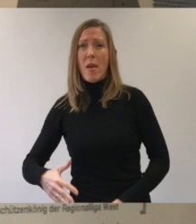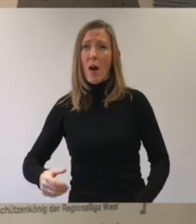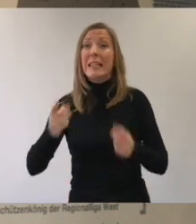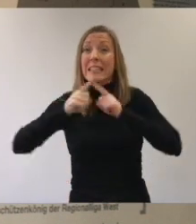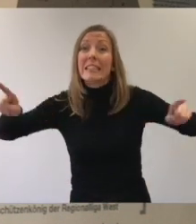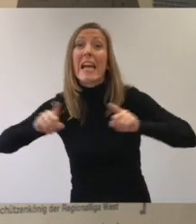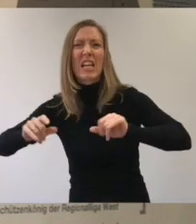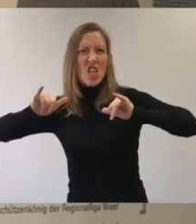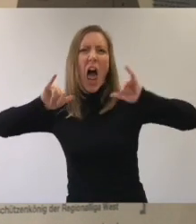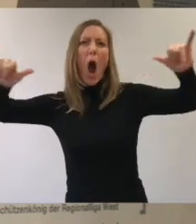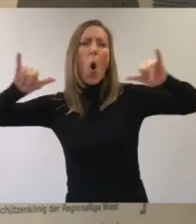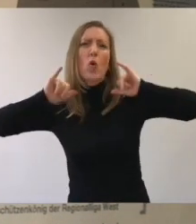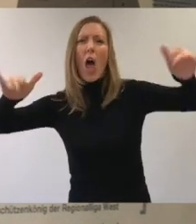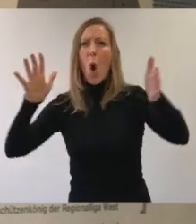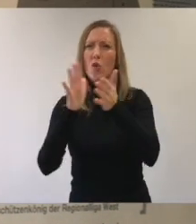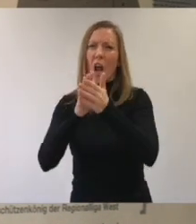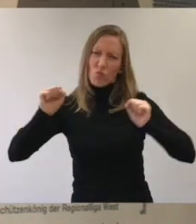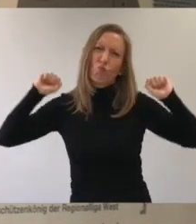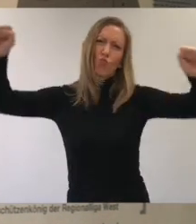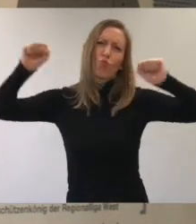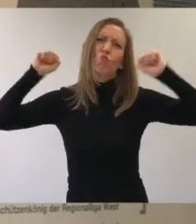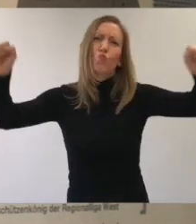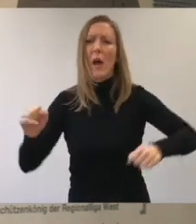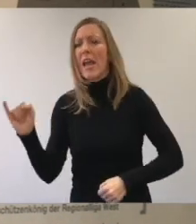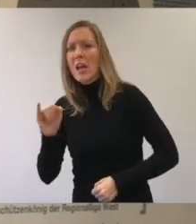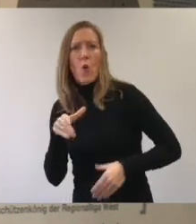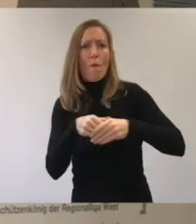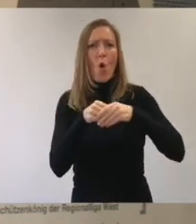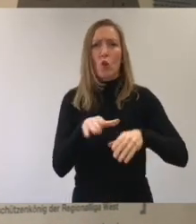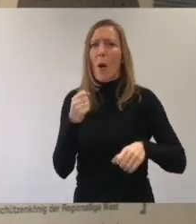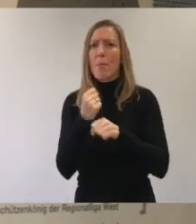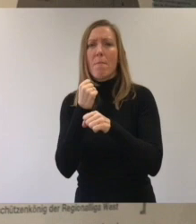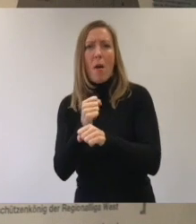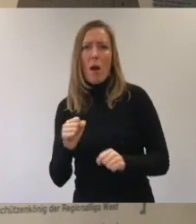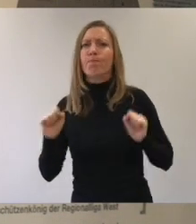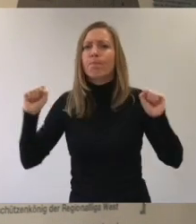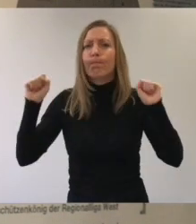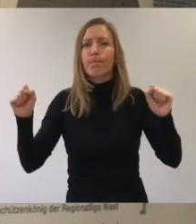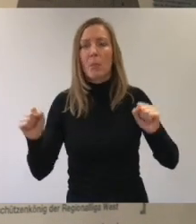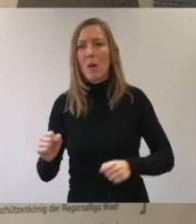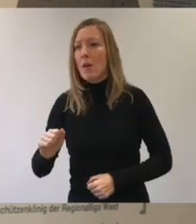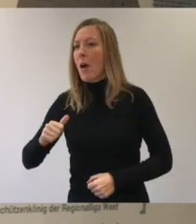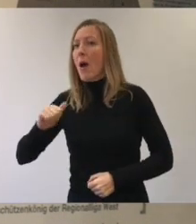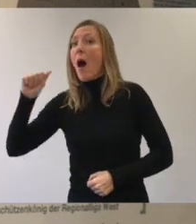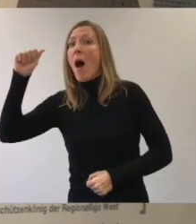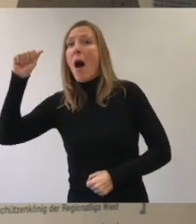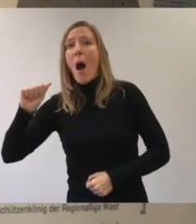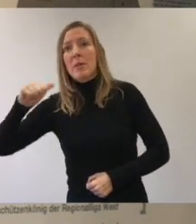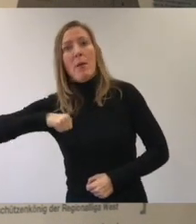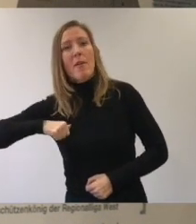sie noch lauter. Ingo und seine Freunde machen mit. Arminia Bielefeld versucht es immer wieder.